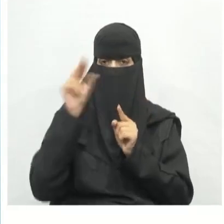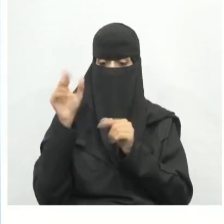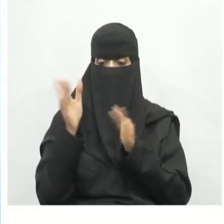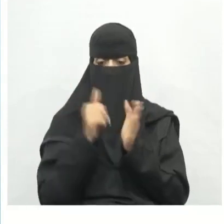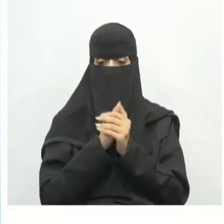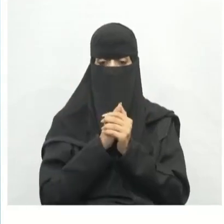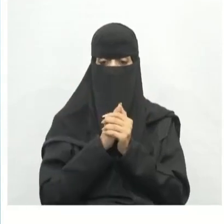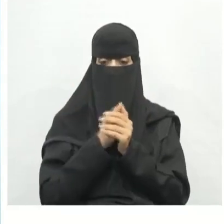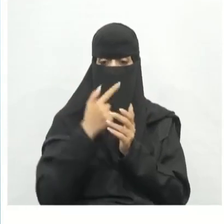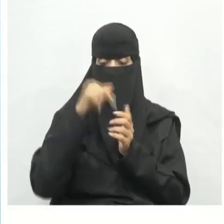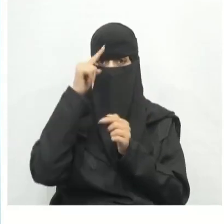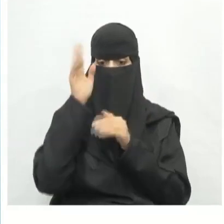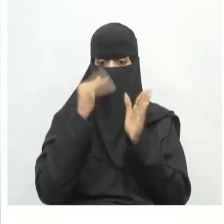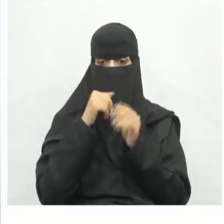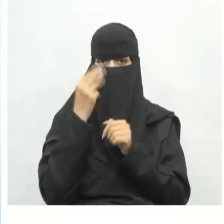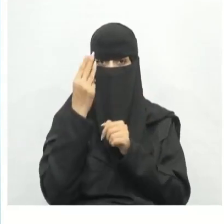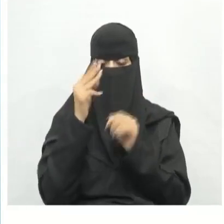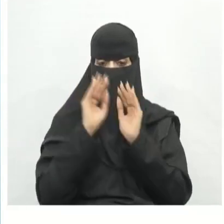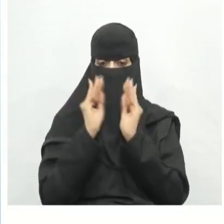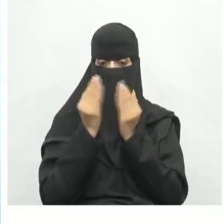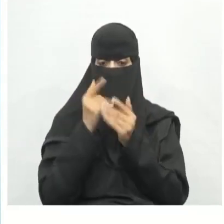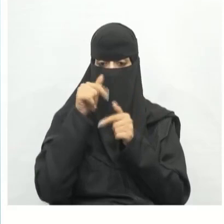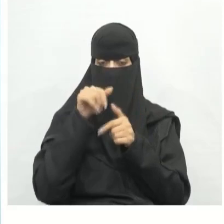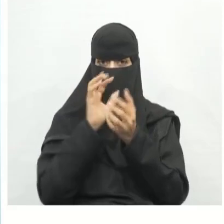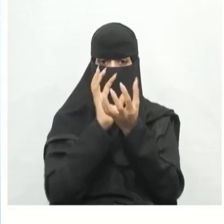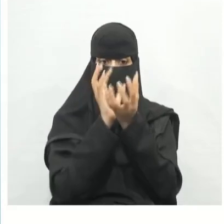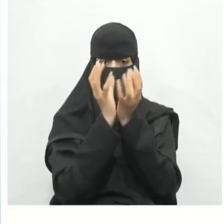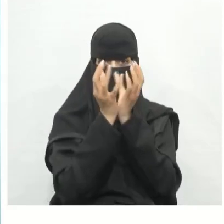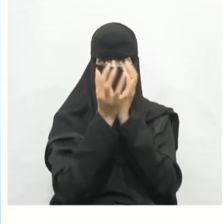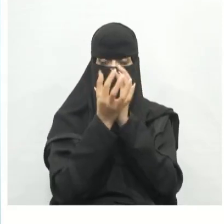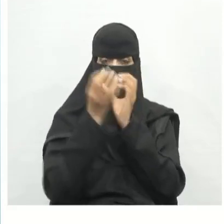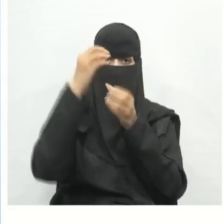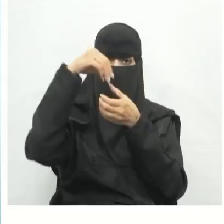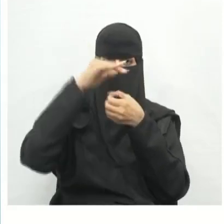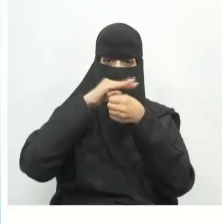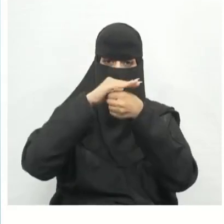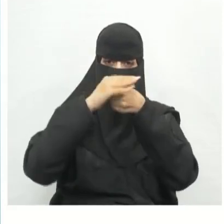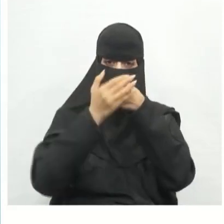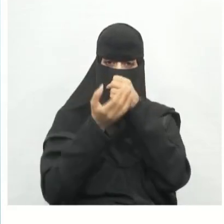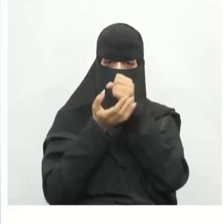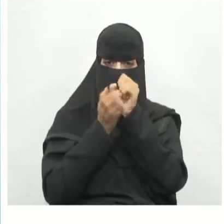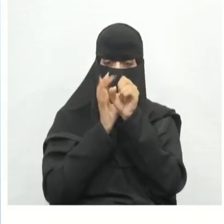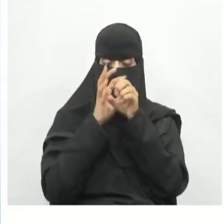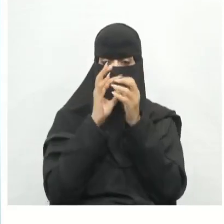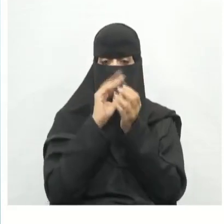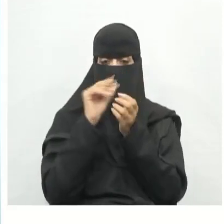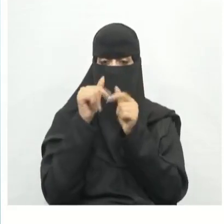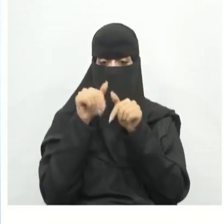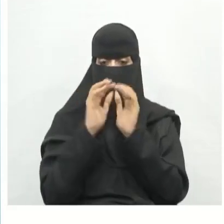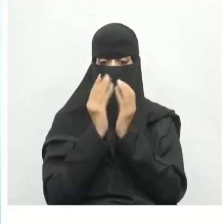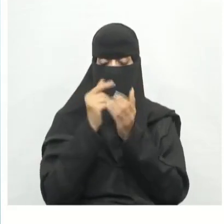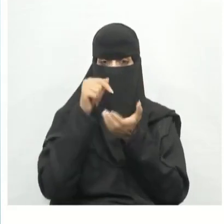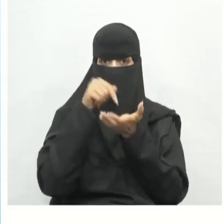ومن الأمثلة على أشكال ثلاثية الأبعاد الكرة وهي شكل ذو سطح منحني متماثل حول